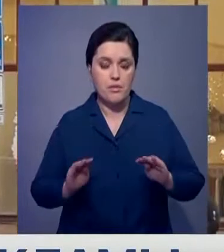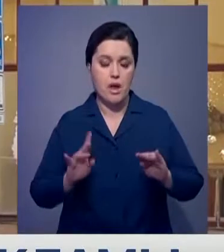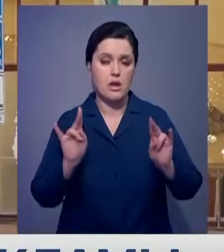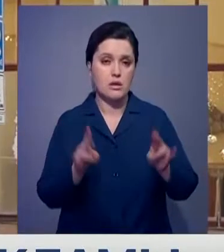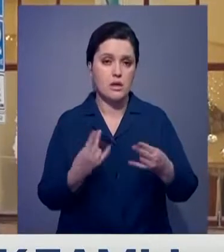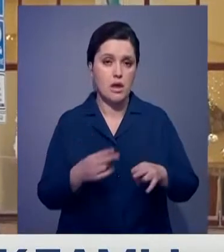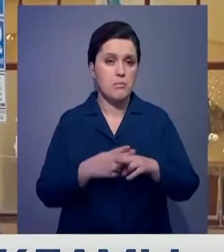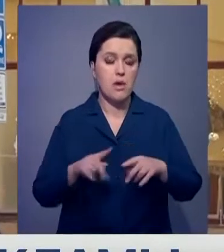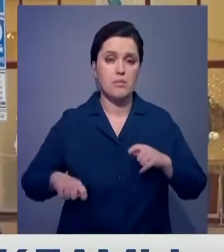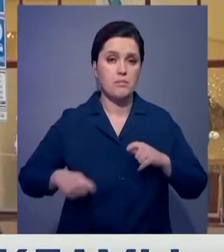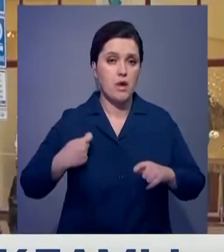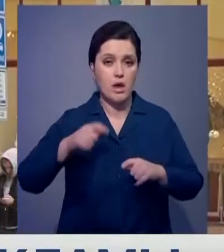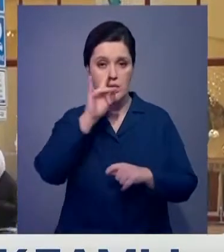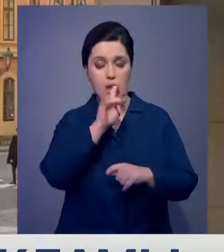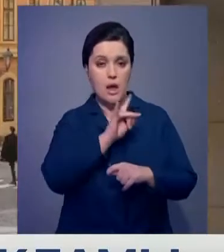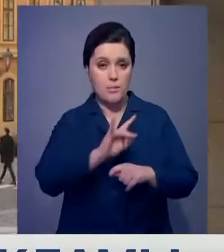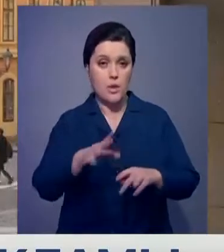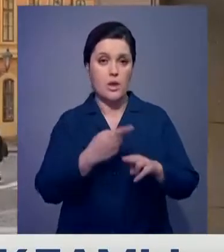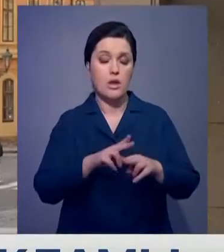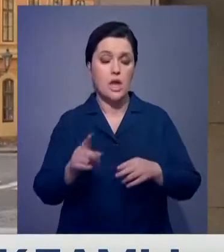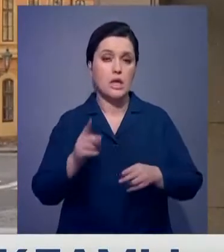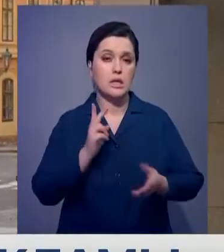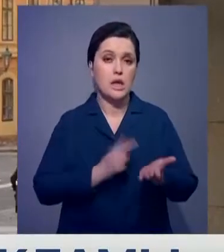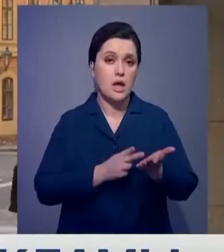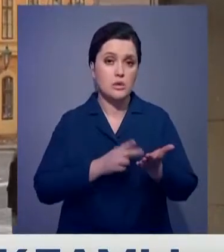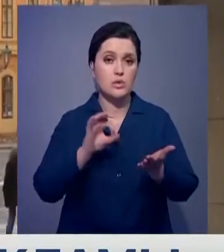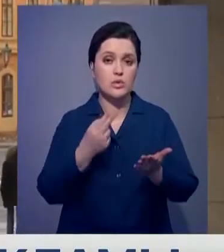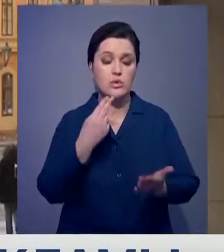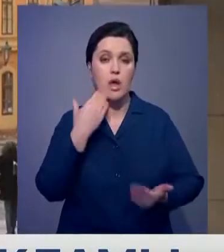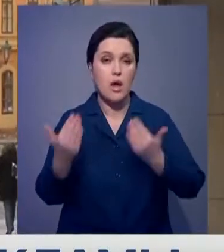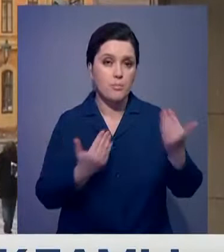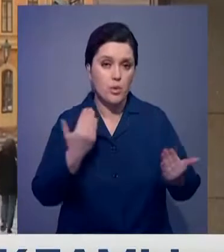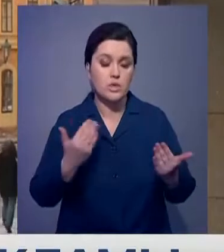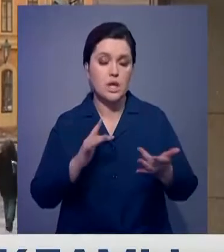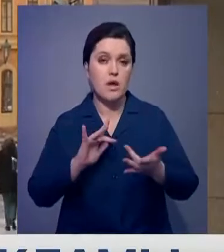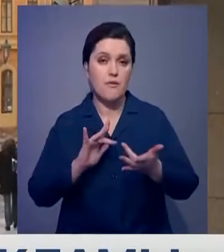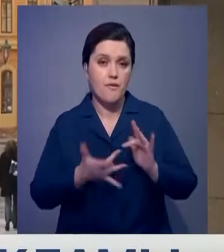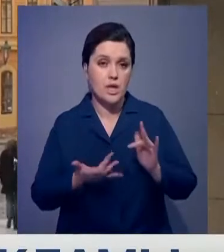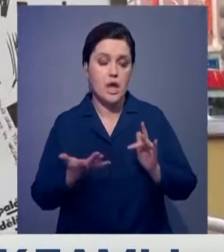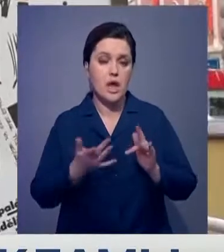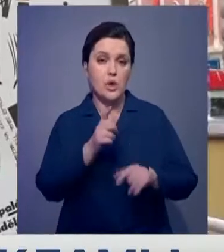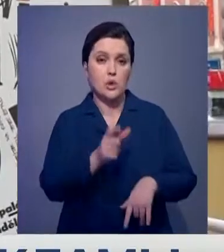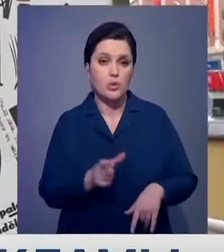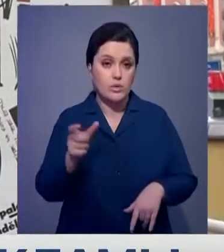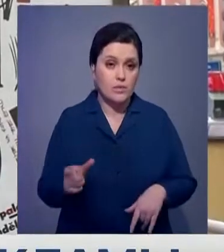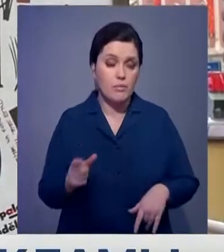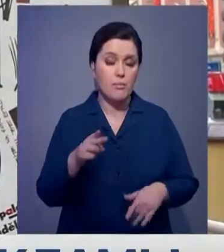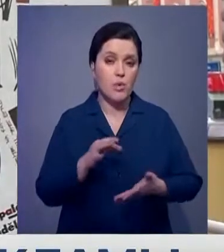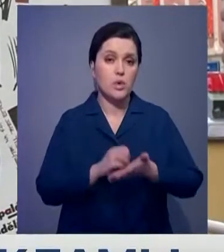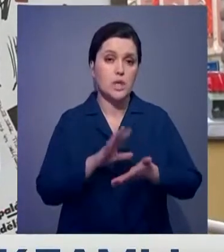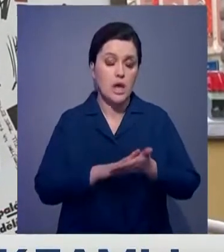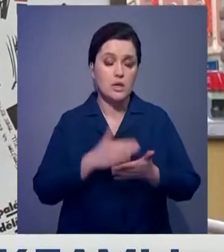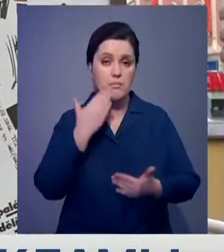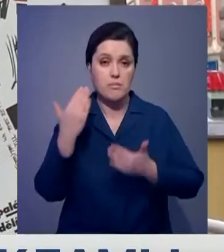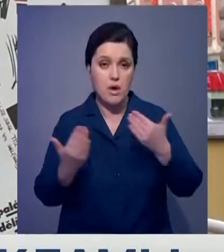владельцам убытков. В доказательство чиновники представили соцопрос, проведенный в интернете со случайными чехами. По данным теста, 70